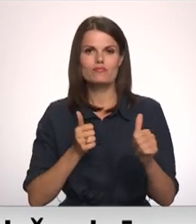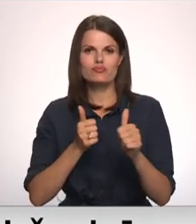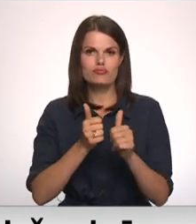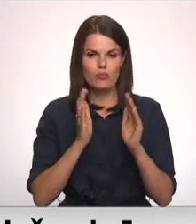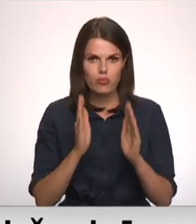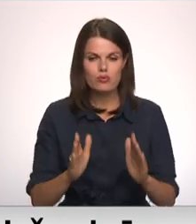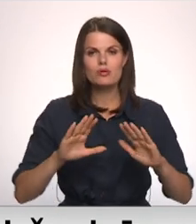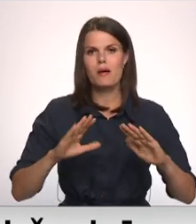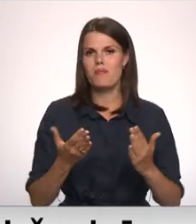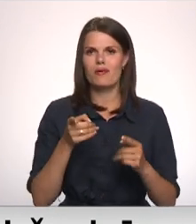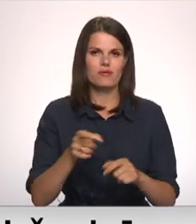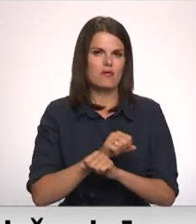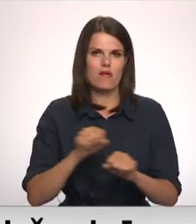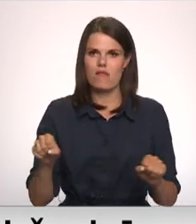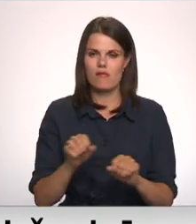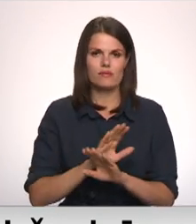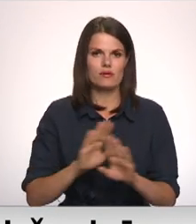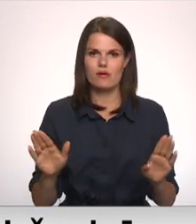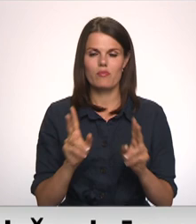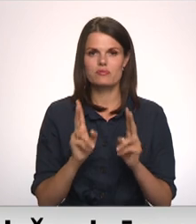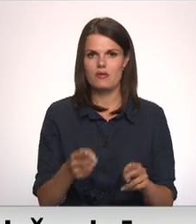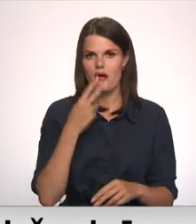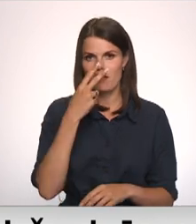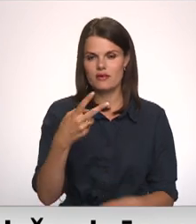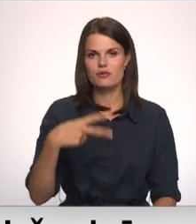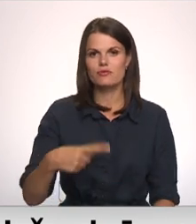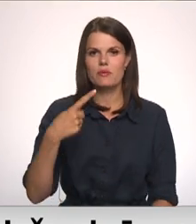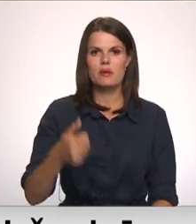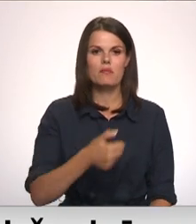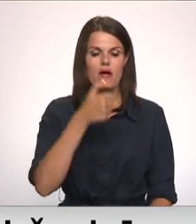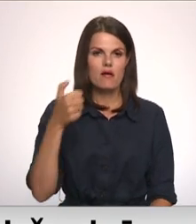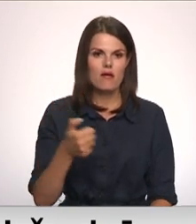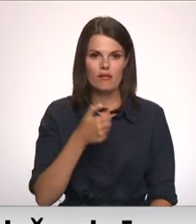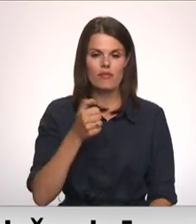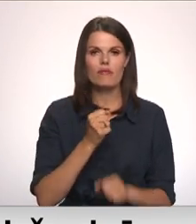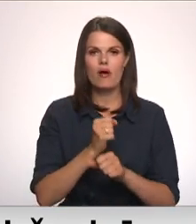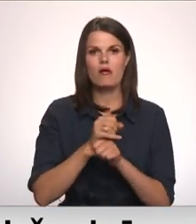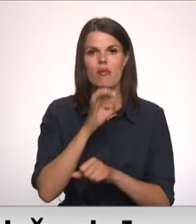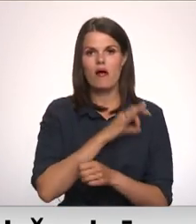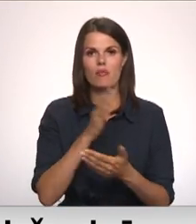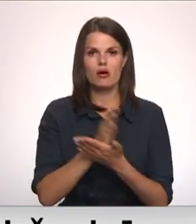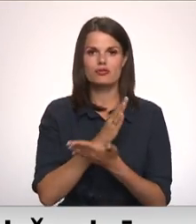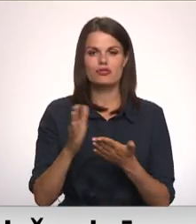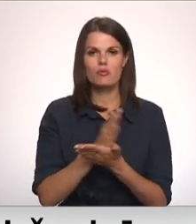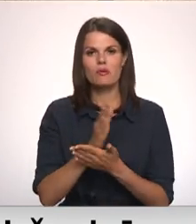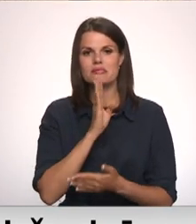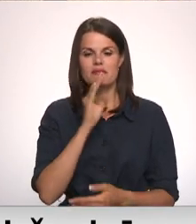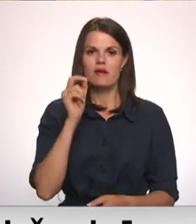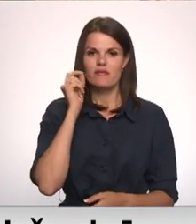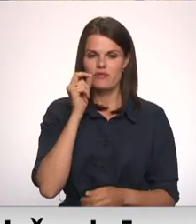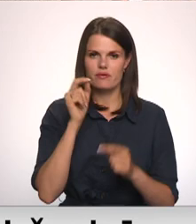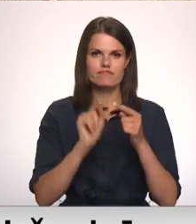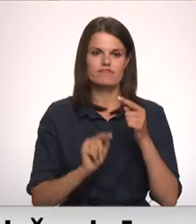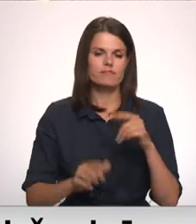noteikti netik strauji, kā mēs tu redzējām 21. gadā. Darbas amaksas atšķirības starp dzimumiem ietekmē